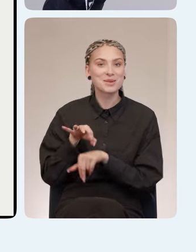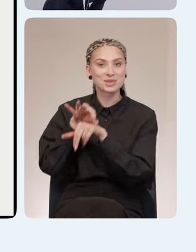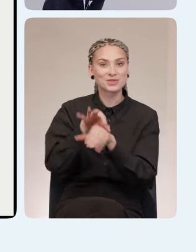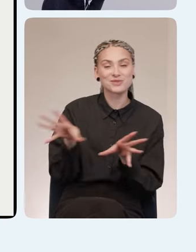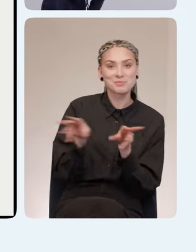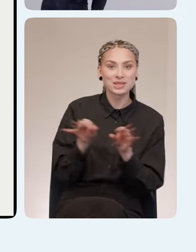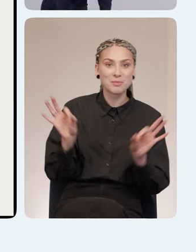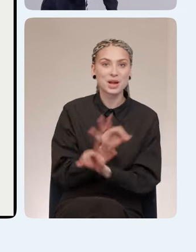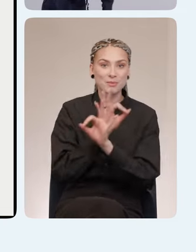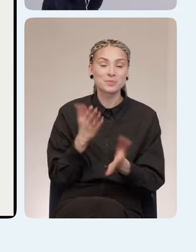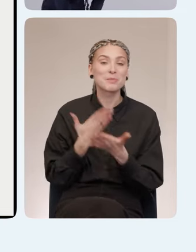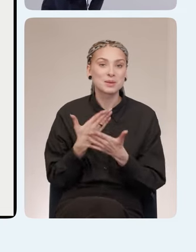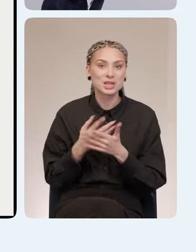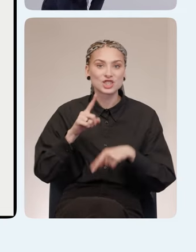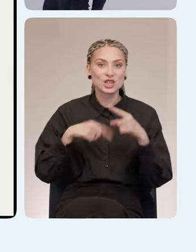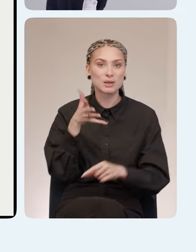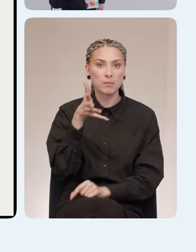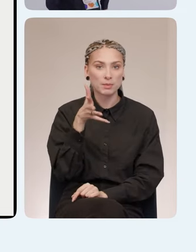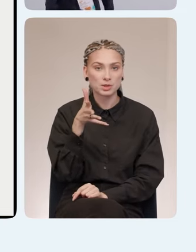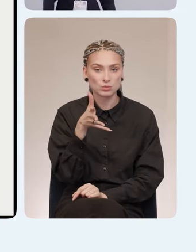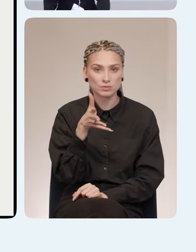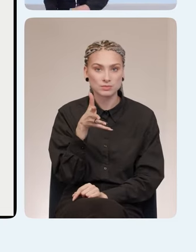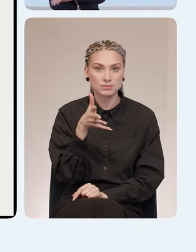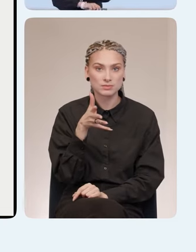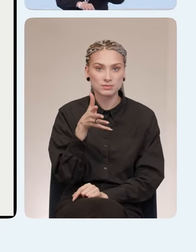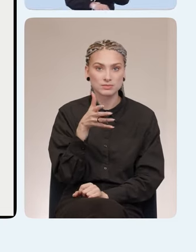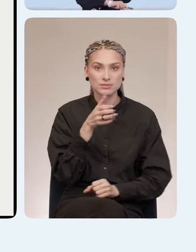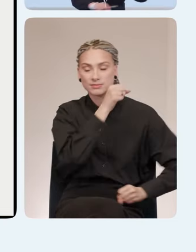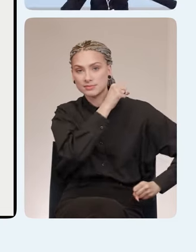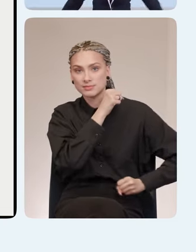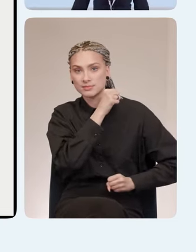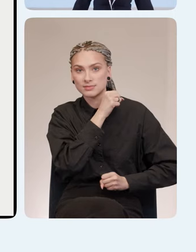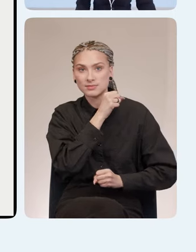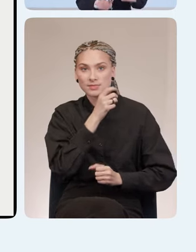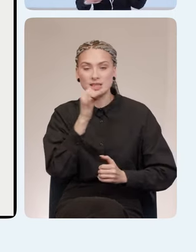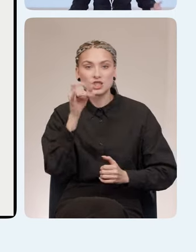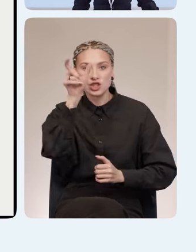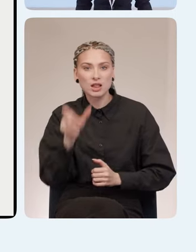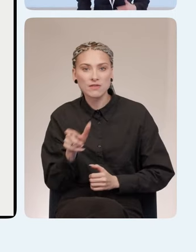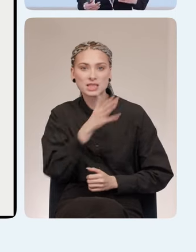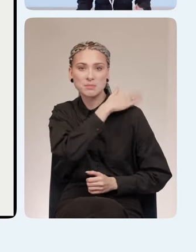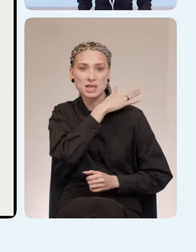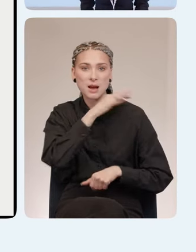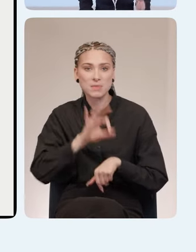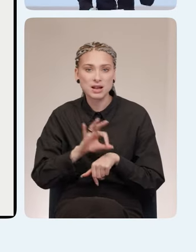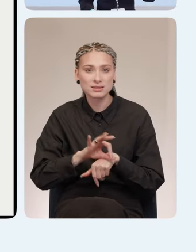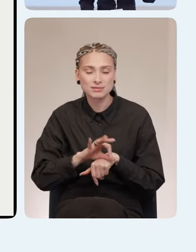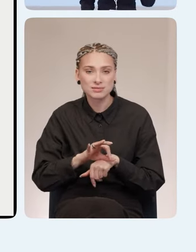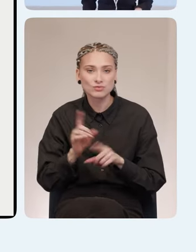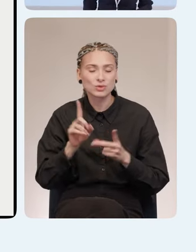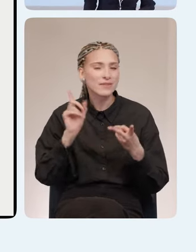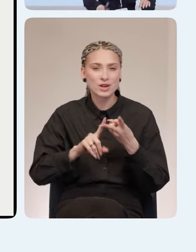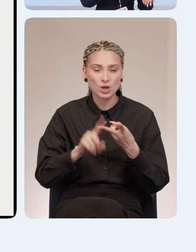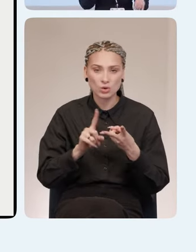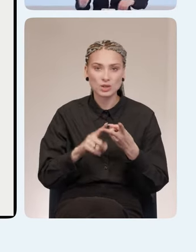поете. Примерно через минут пять у человека просто срывается спина, ему очень тяжело. Это раз. Два.